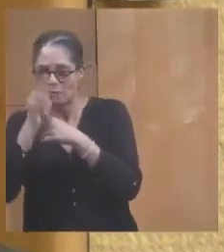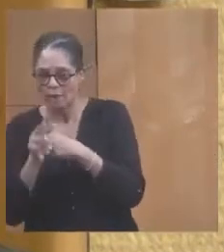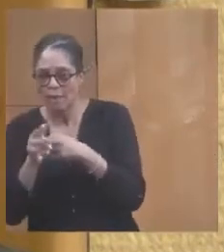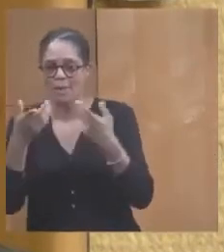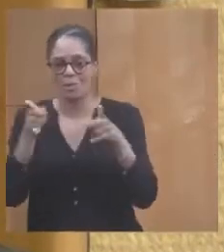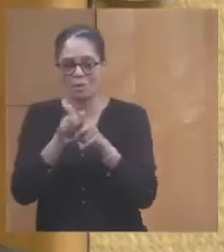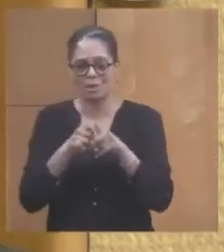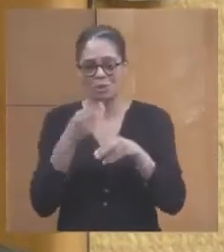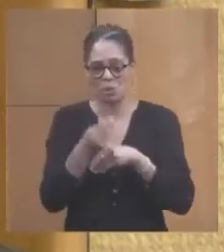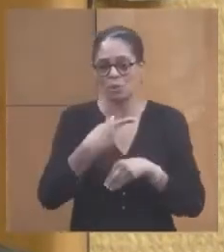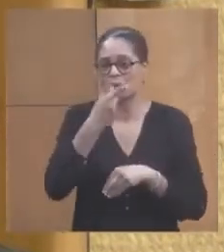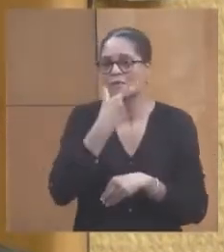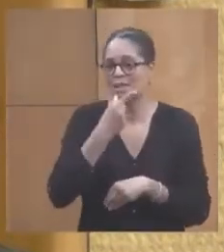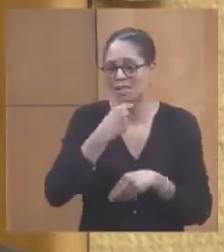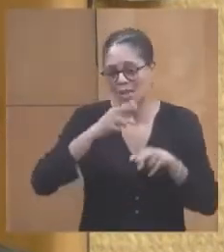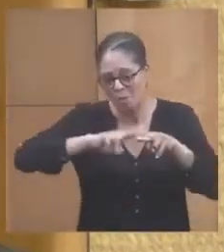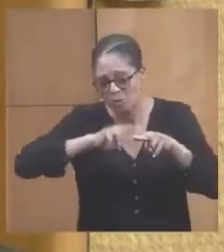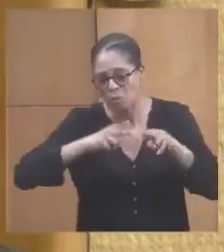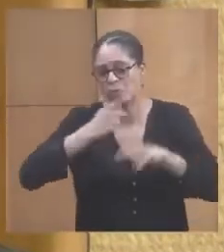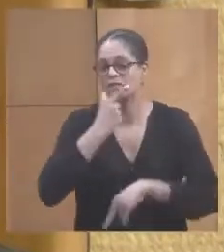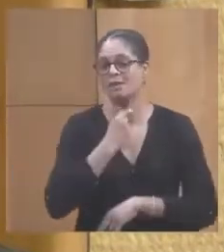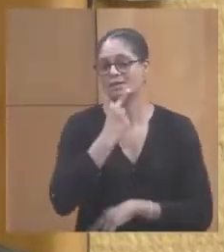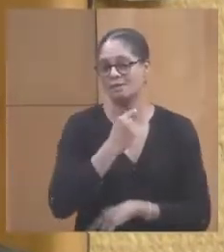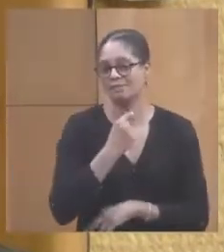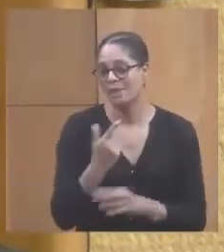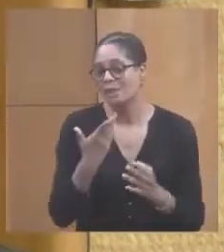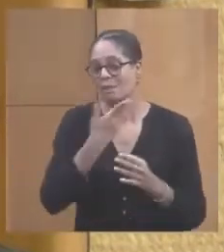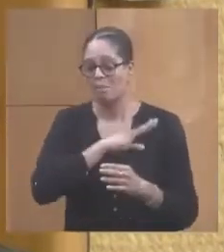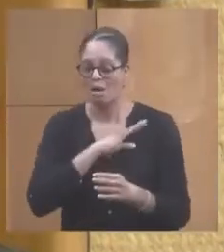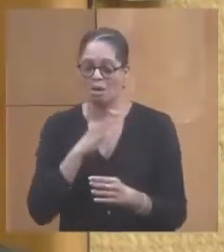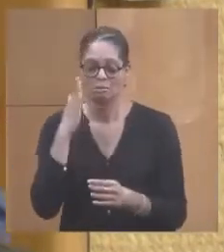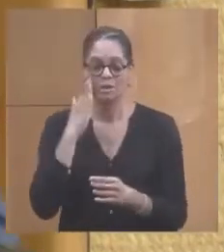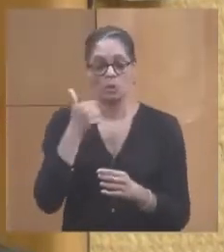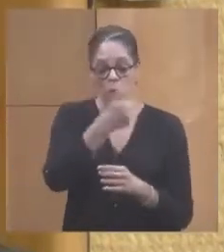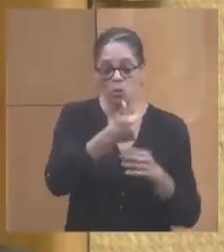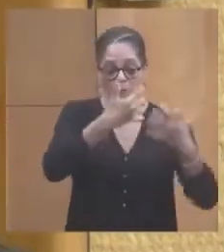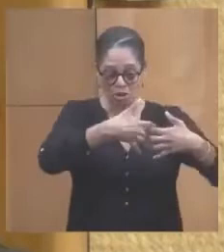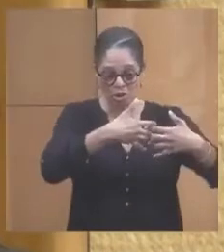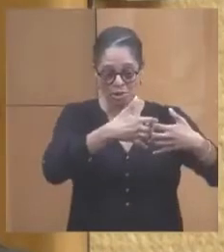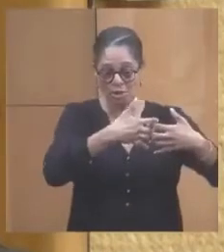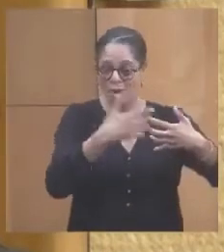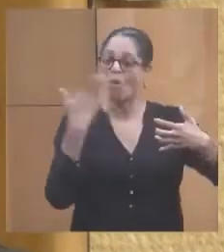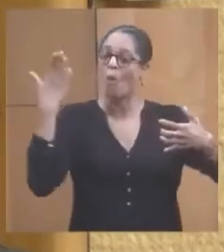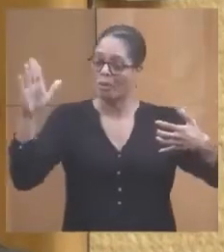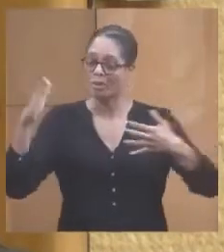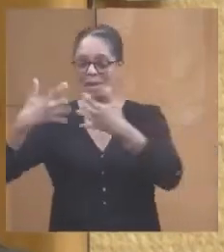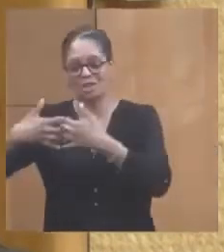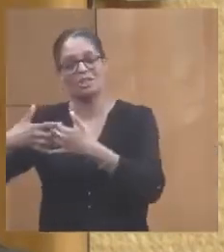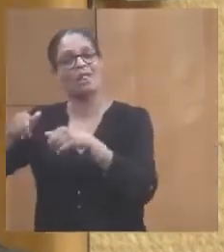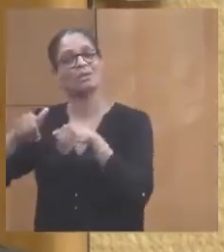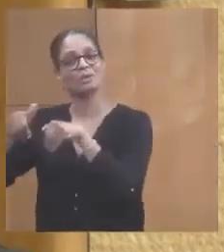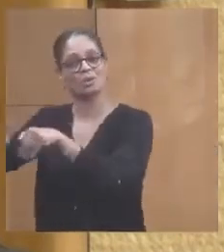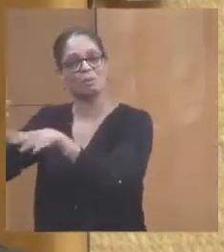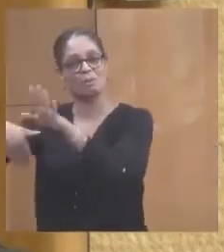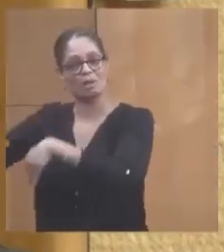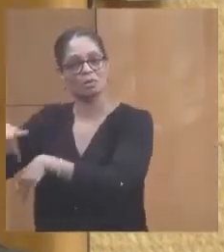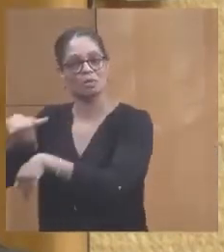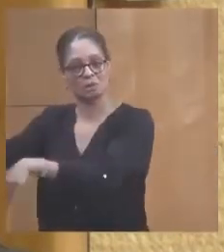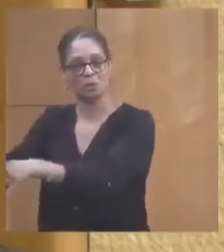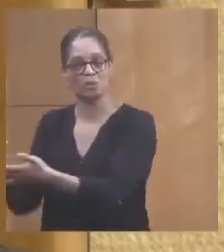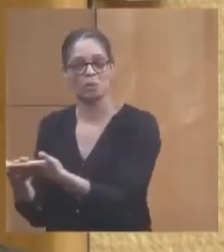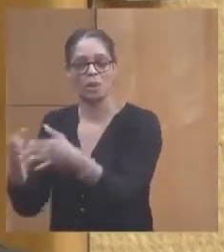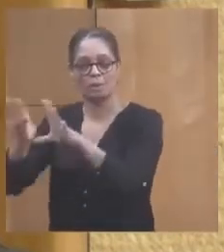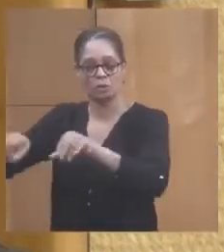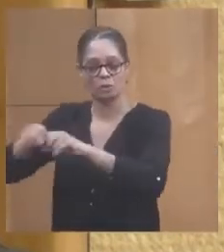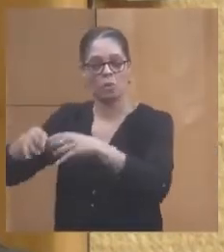'entretien et la maintenance, puisque lorsque nous maintenons une machine, il reste l'autre machine qui peut continuer à produire